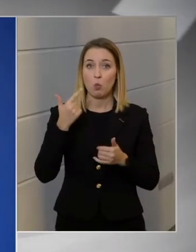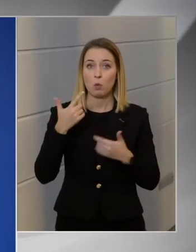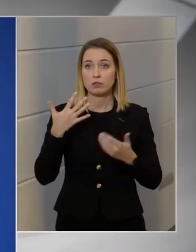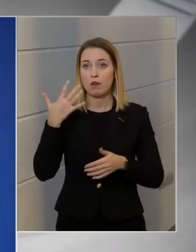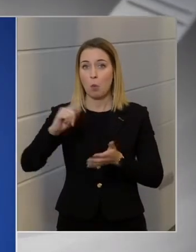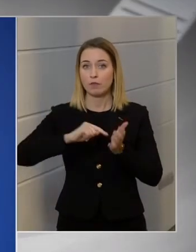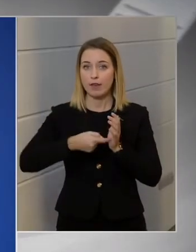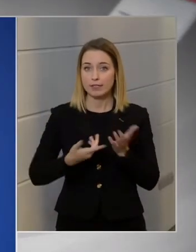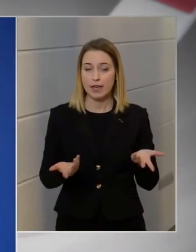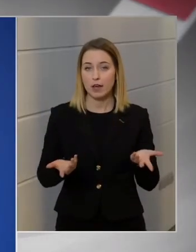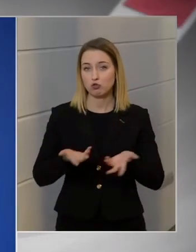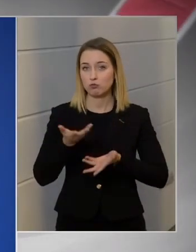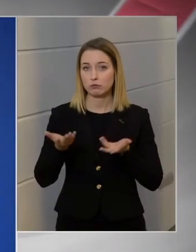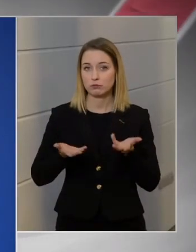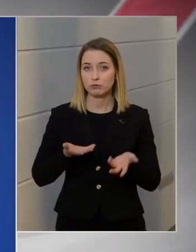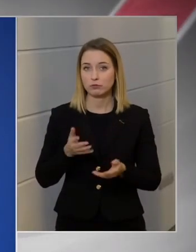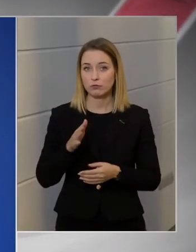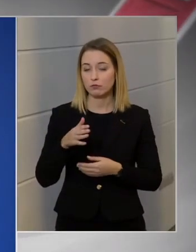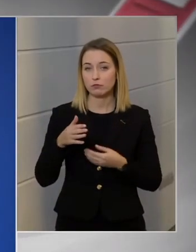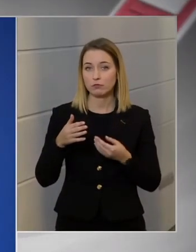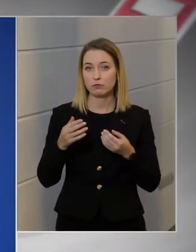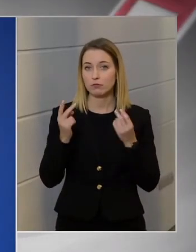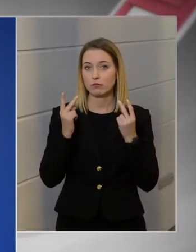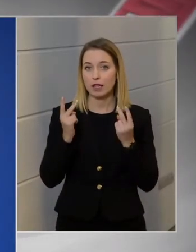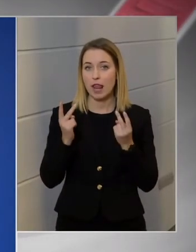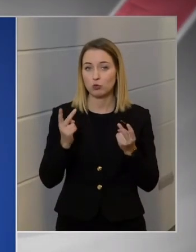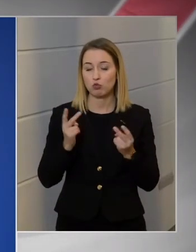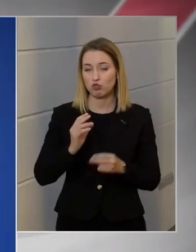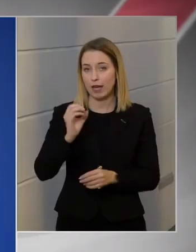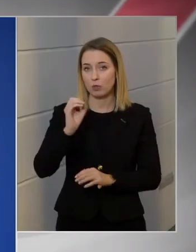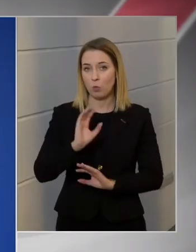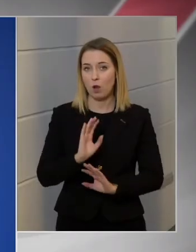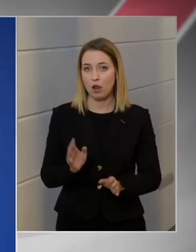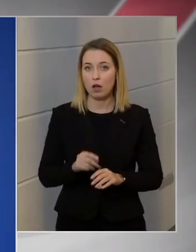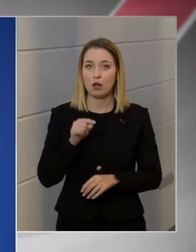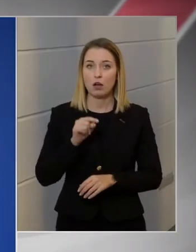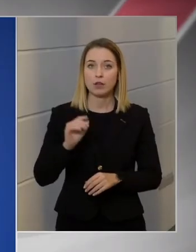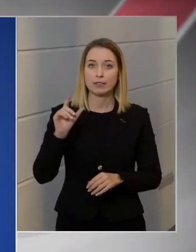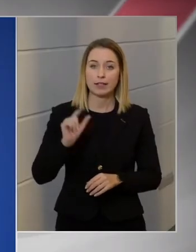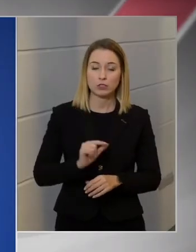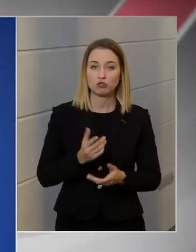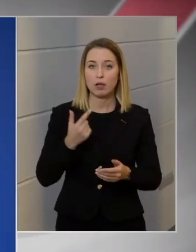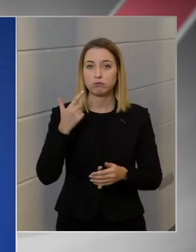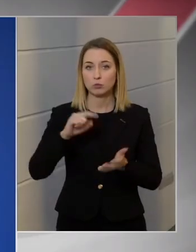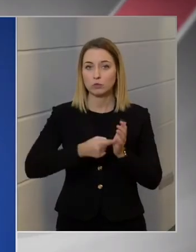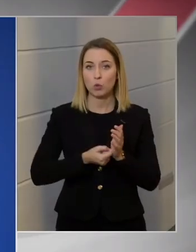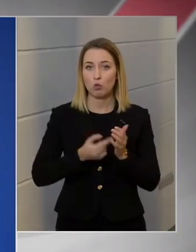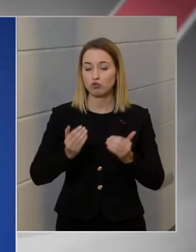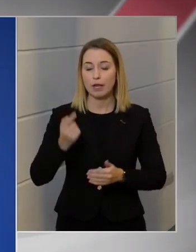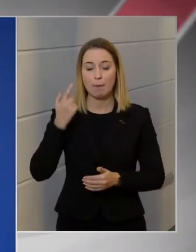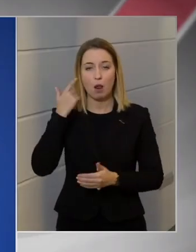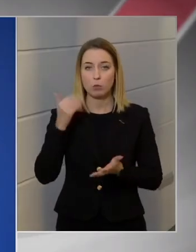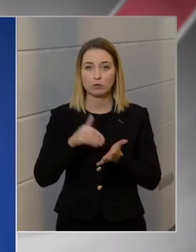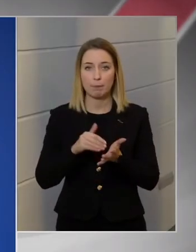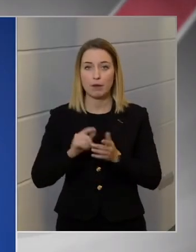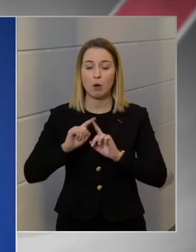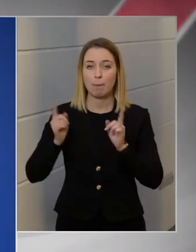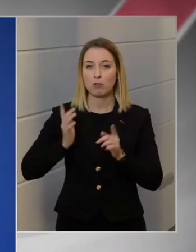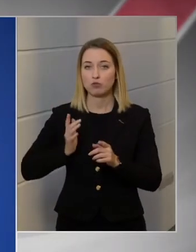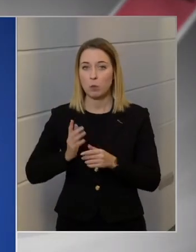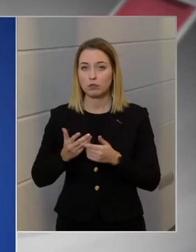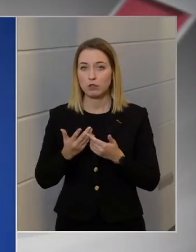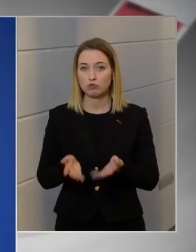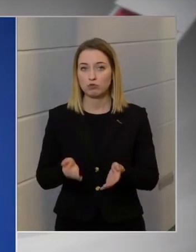-szoros vagy 50-szeres, ennek a jelentősége szinte nulla. Annál kisebbet, mint hogy 20-szoros nem halottam, még a másik oldal se,